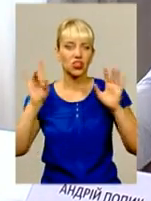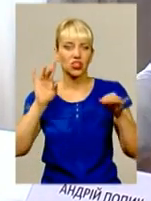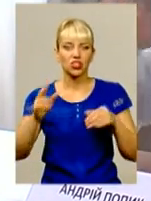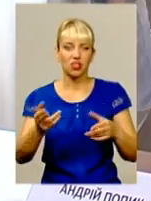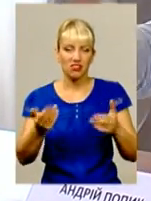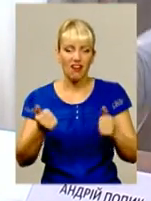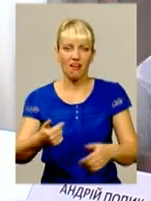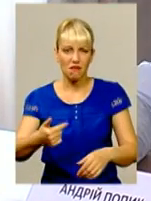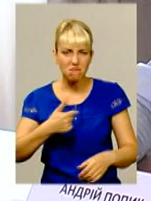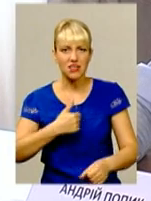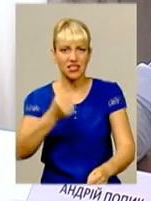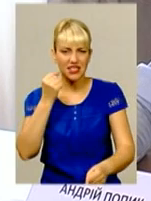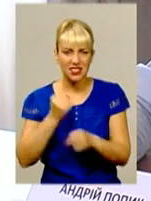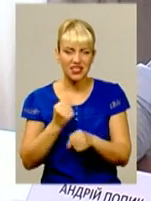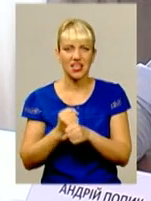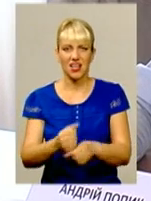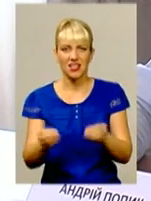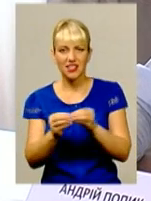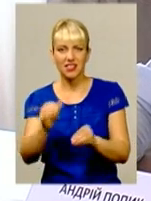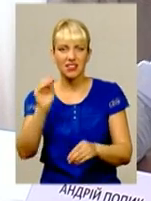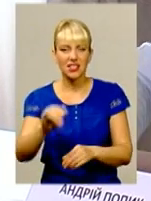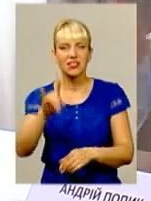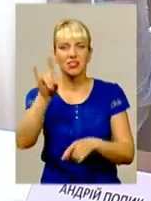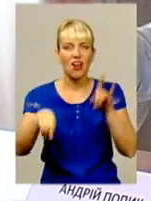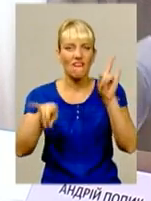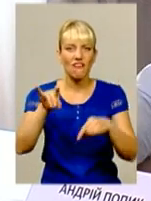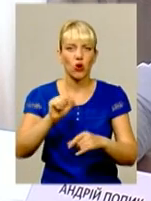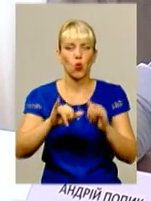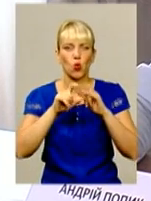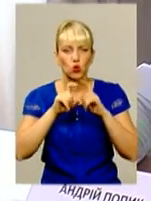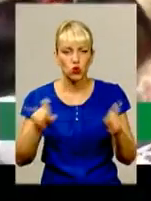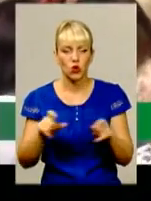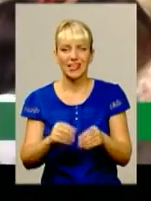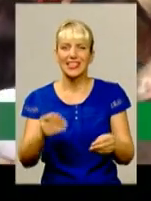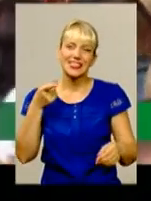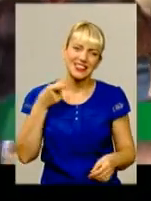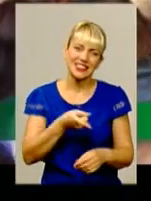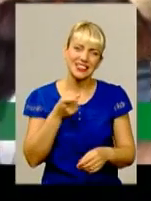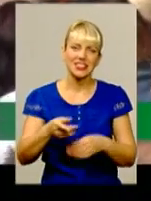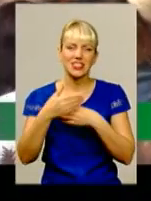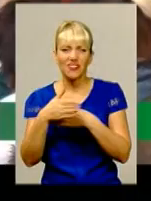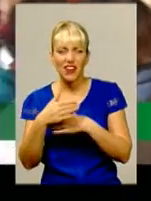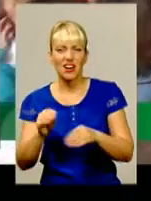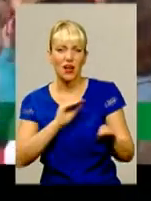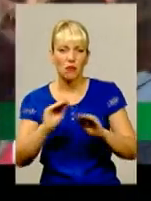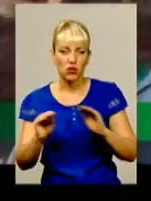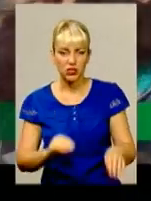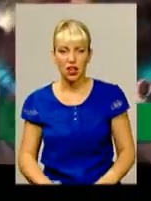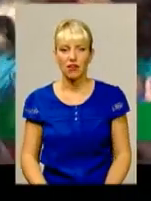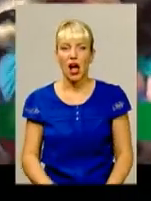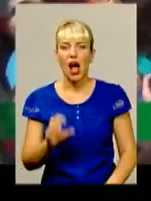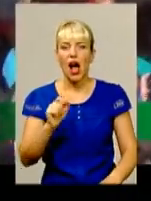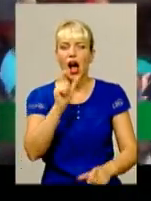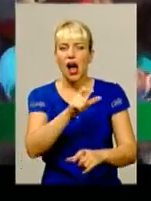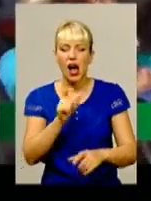поставили 10 тисяч вікон в школах на їзді, тисячу дверей. На стрільця і звір біжить. Люди,